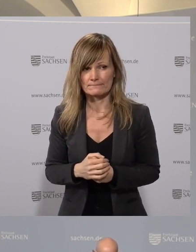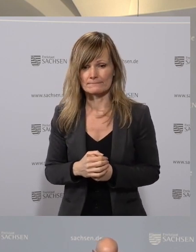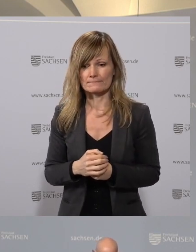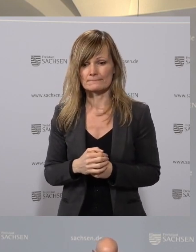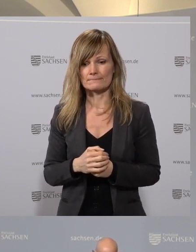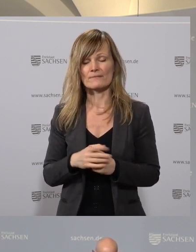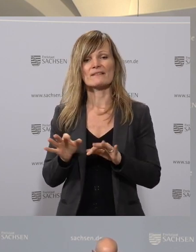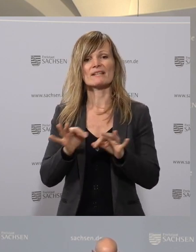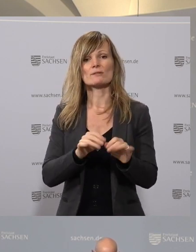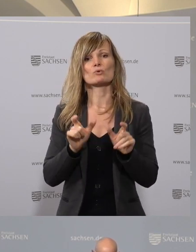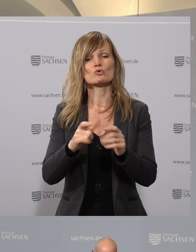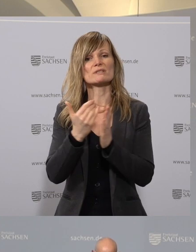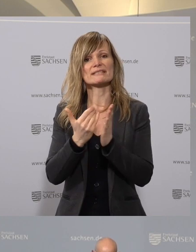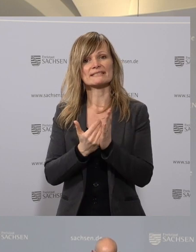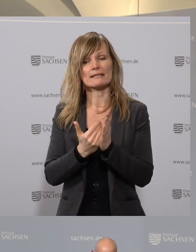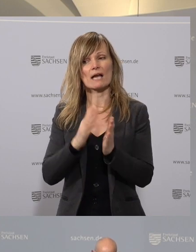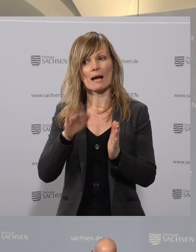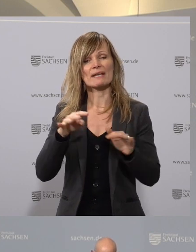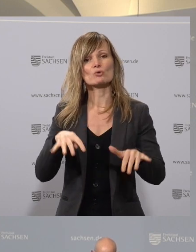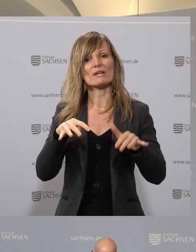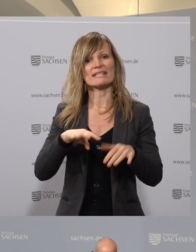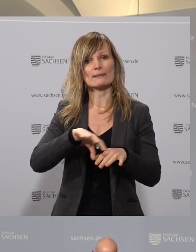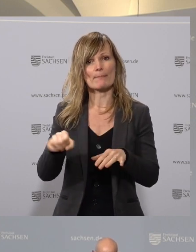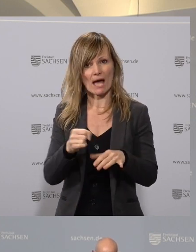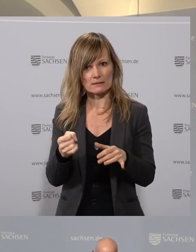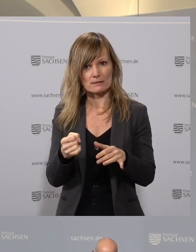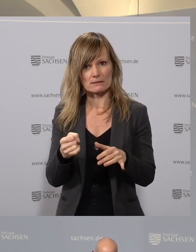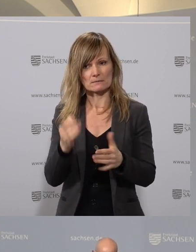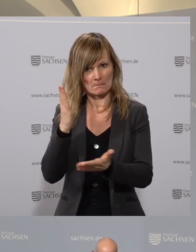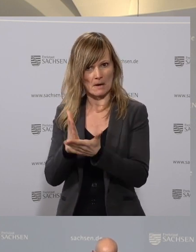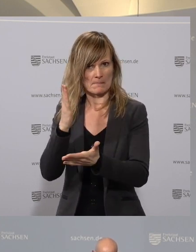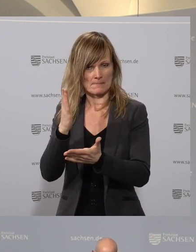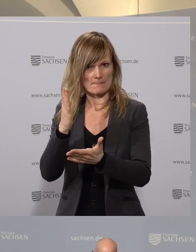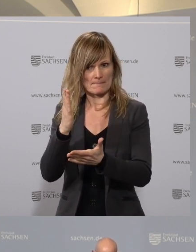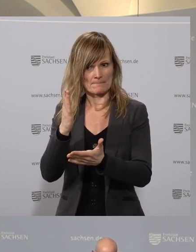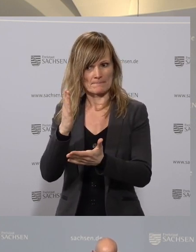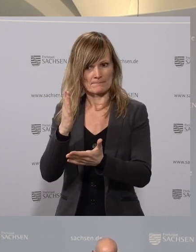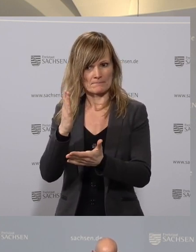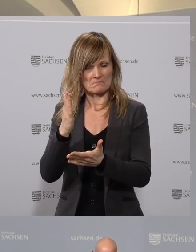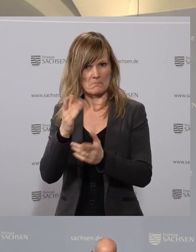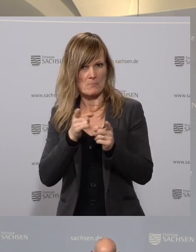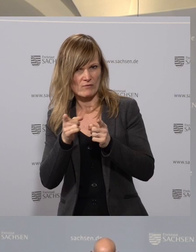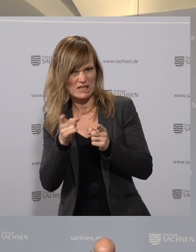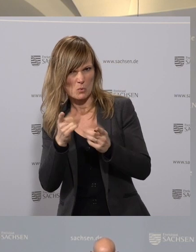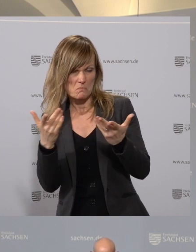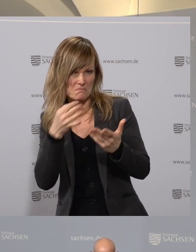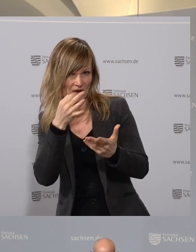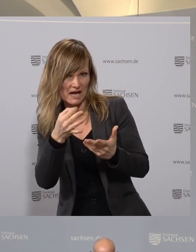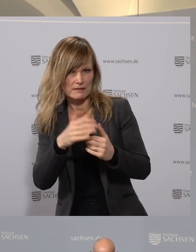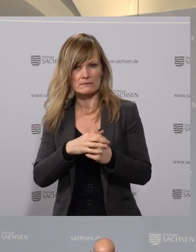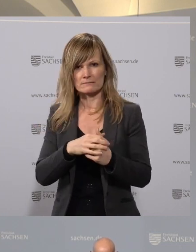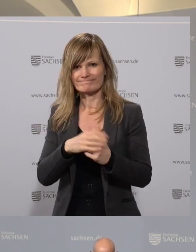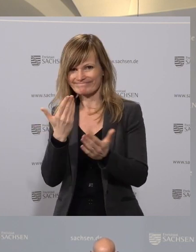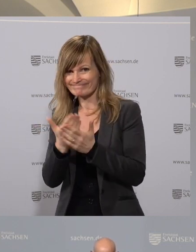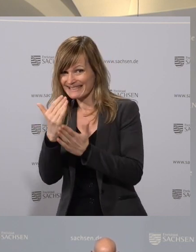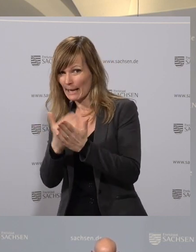Das Infektionsschutzgesetz läuft ja am 19. März aus. Eine provokative Frage. Schauen Sie